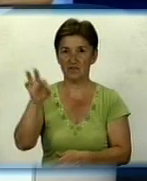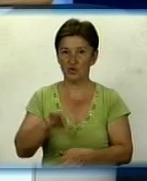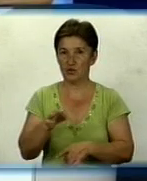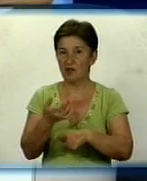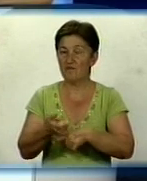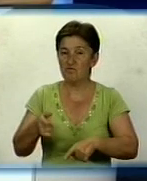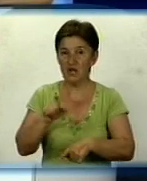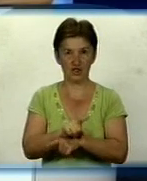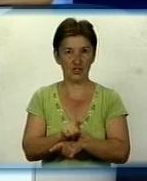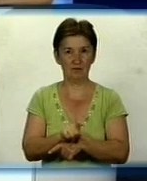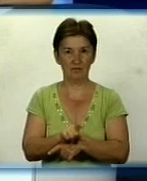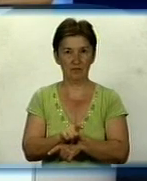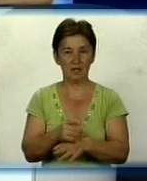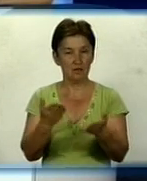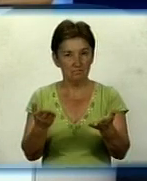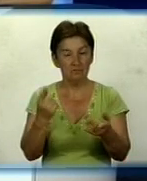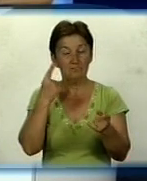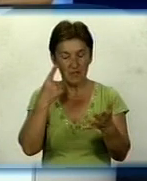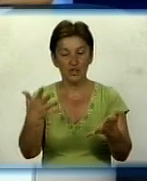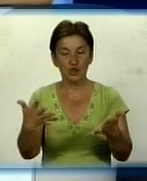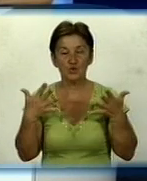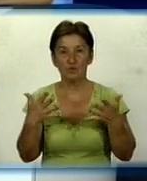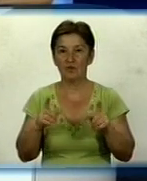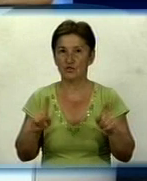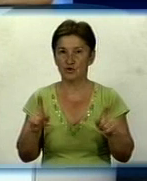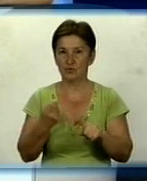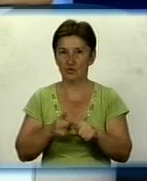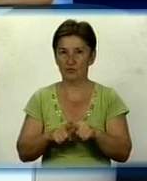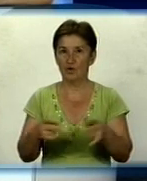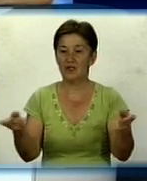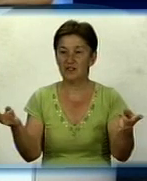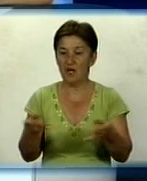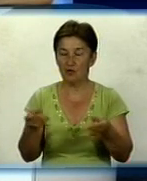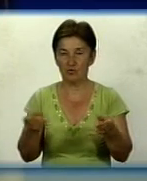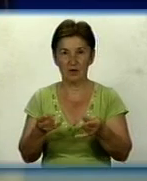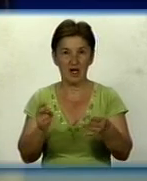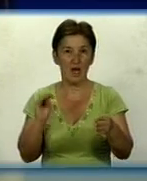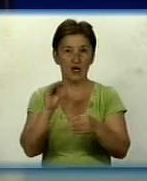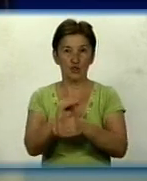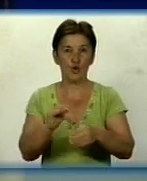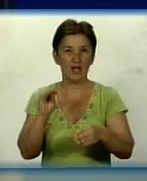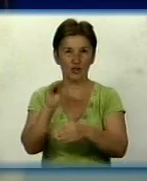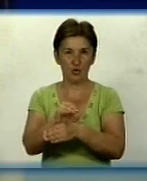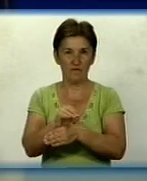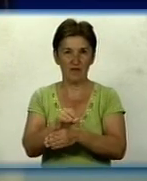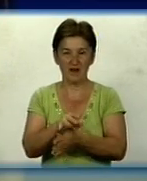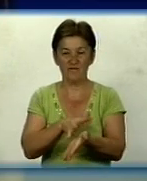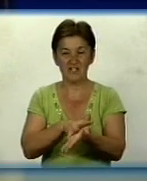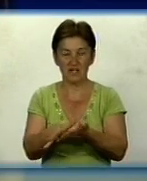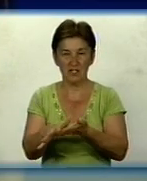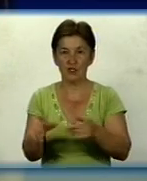місяці для порівняння. От і зрозуміло, що для цього необхідно забезпечити додаткові енерговитрати і так далі, і так далі, те, щоб